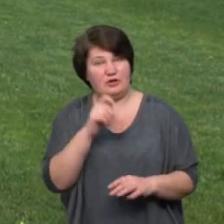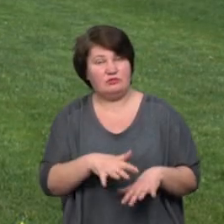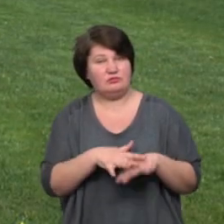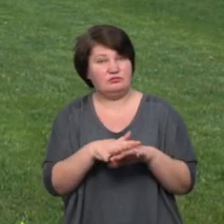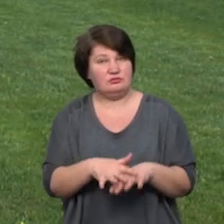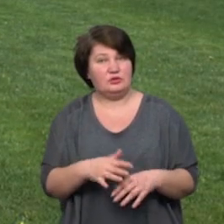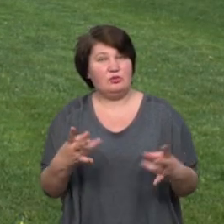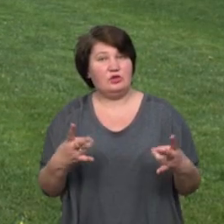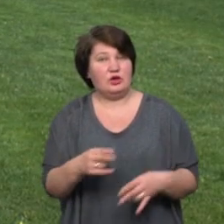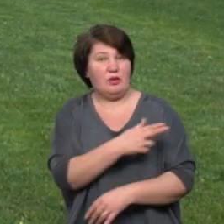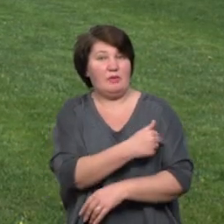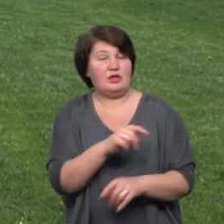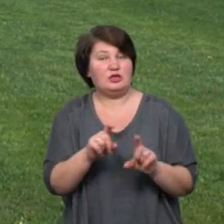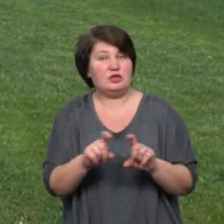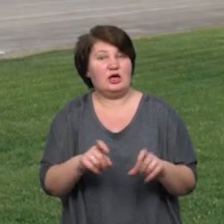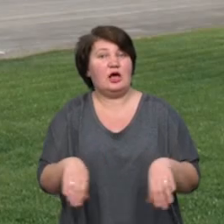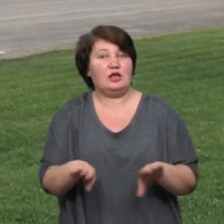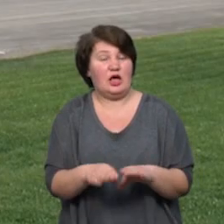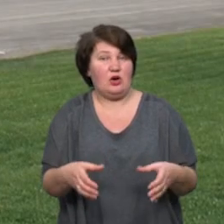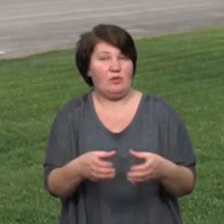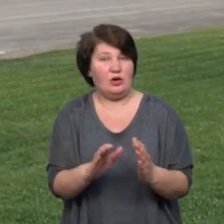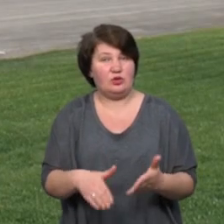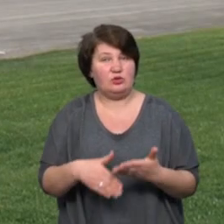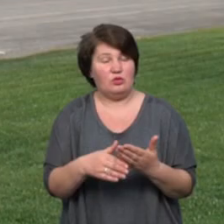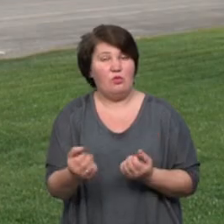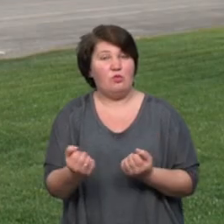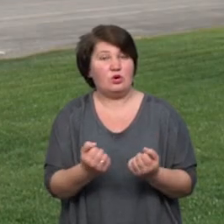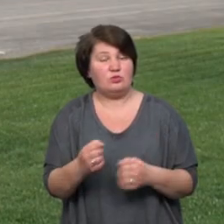медичних закладів. В такий спосіб команда допоможе у боротьбі з коронавірусом.